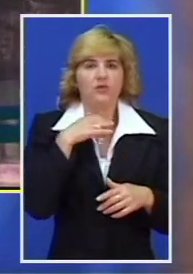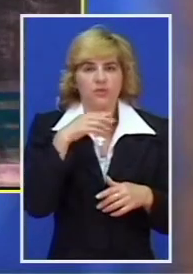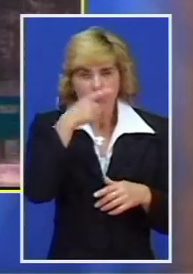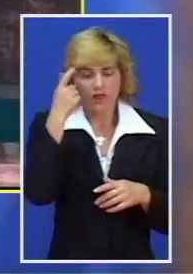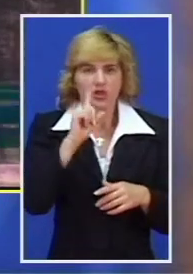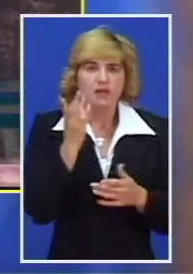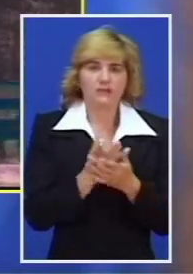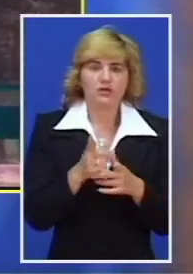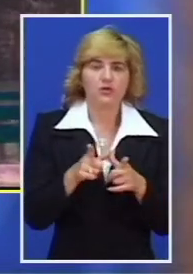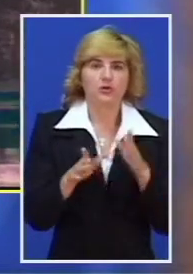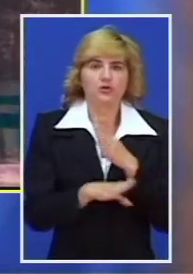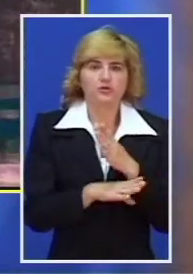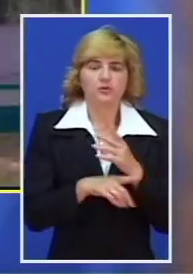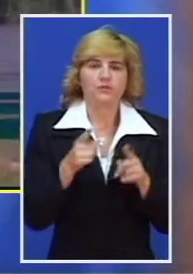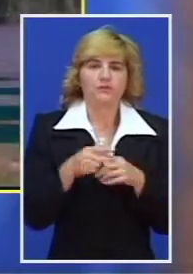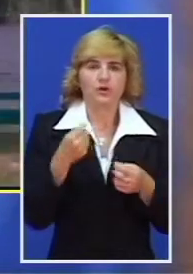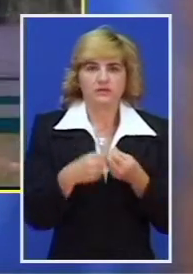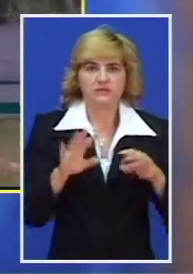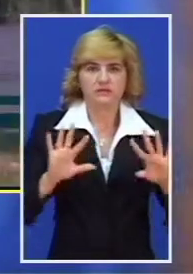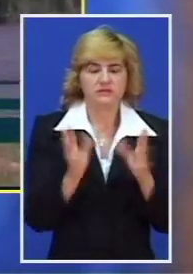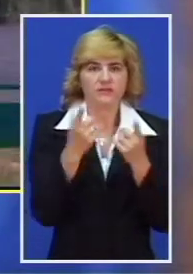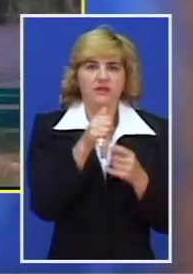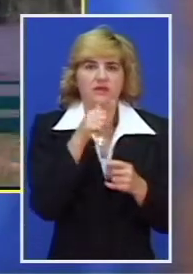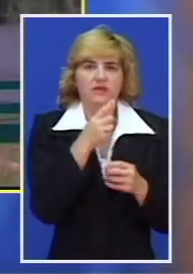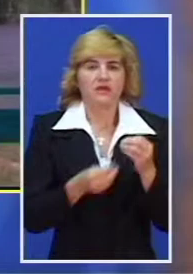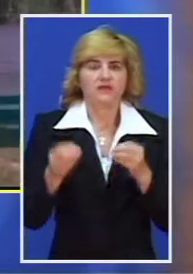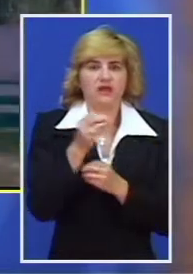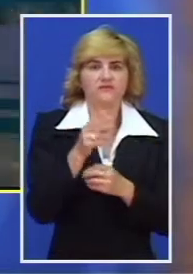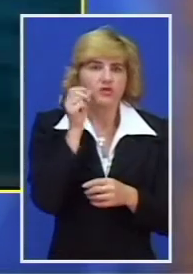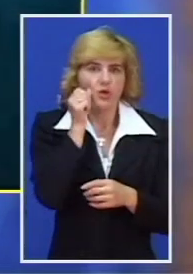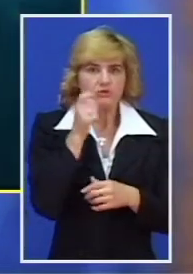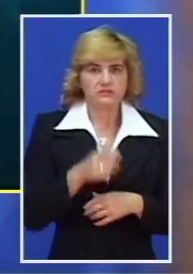boravi u šumama. Uzrok požara tokom ovih meseci je najčešće ljudski.